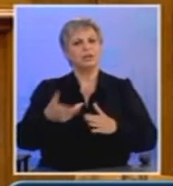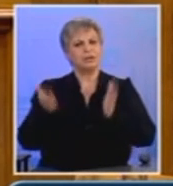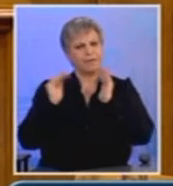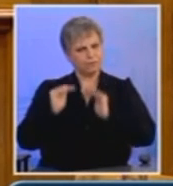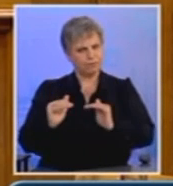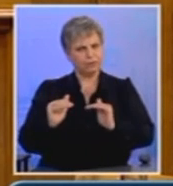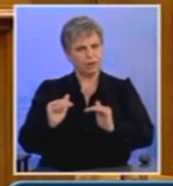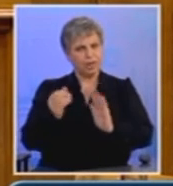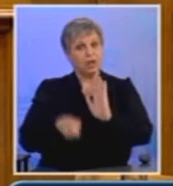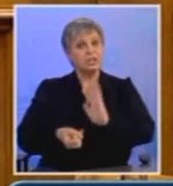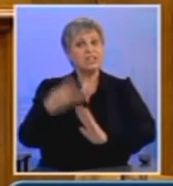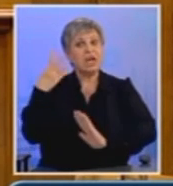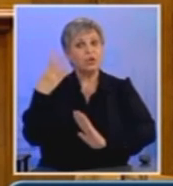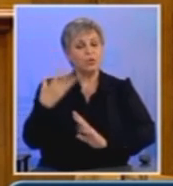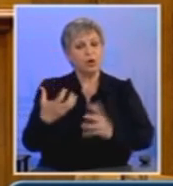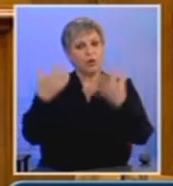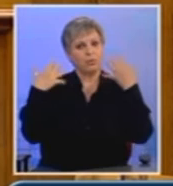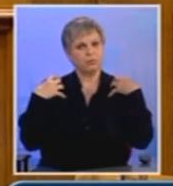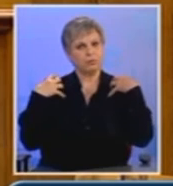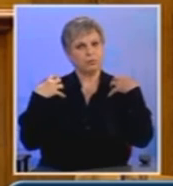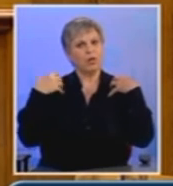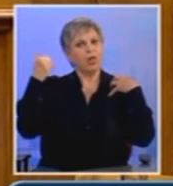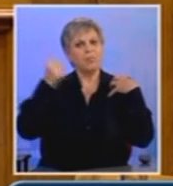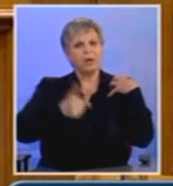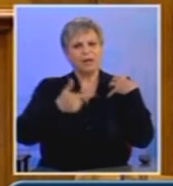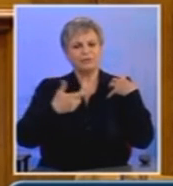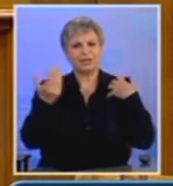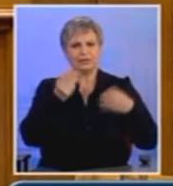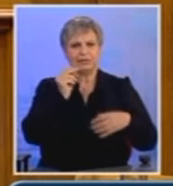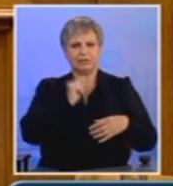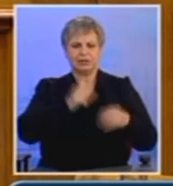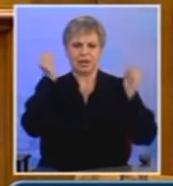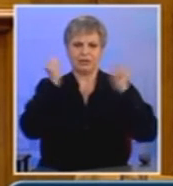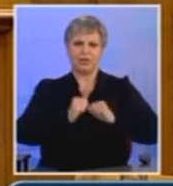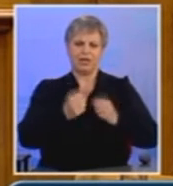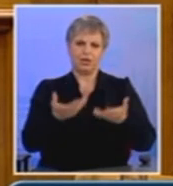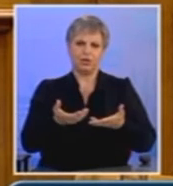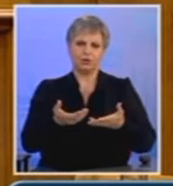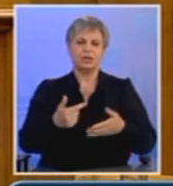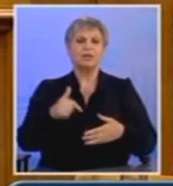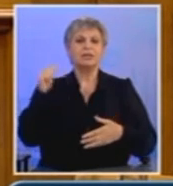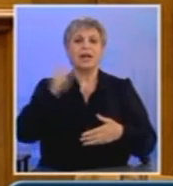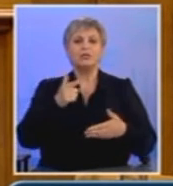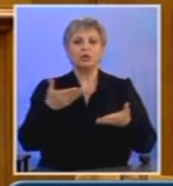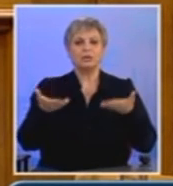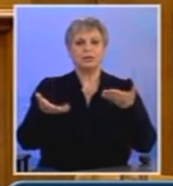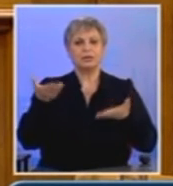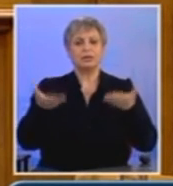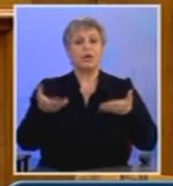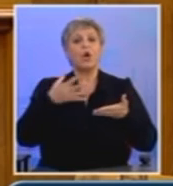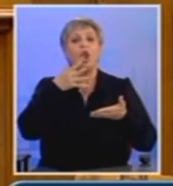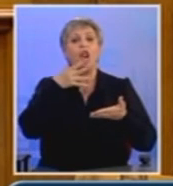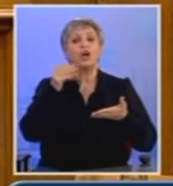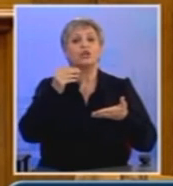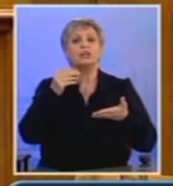το νέο βουνό των αντιλαϊκών μέτρων. Και επιπλέον να θεωρήσει ότι όλα αυτά αντισταθμίζονται επειδή θα αυξηθεί